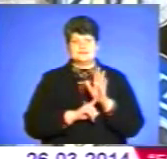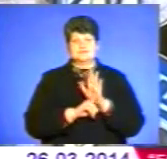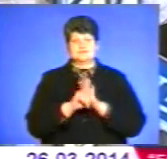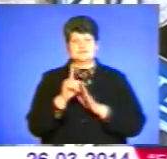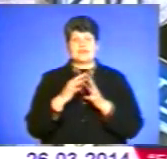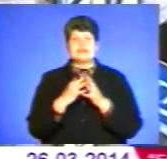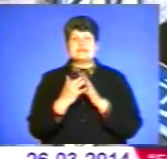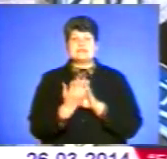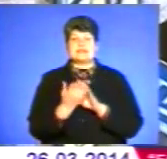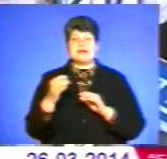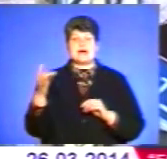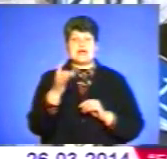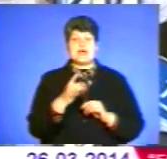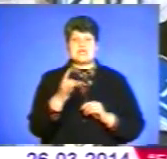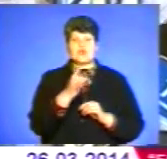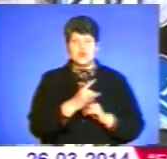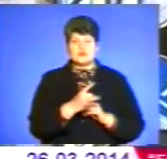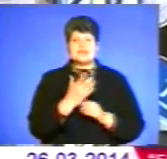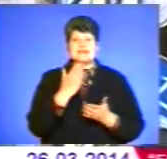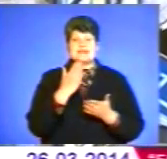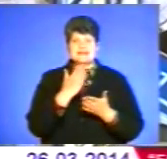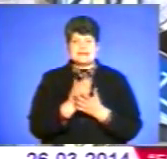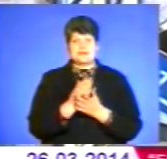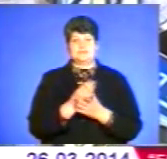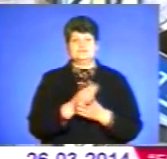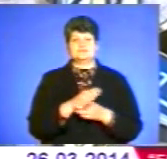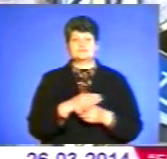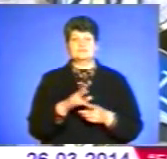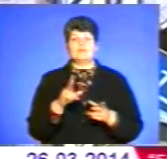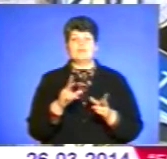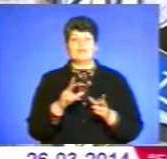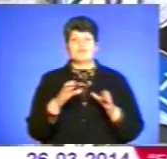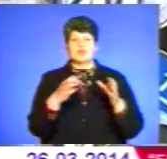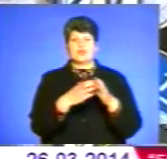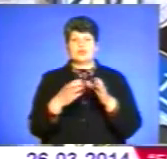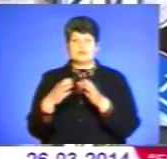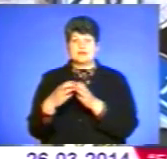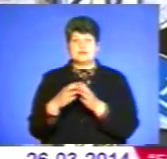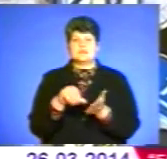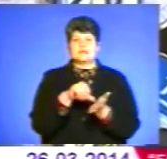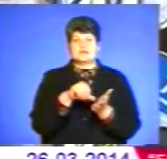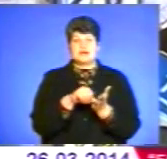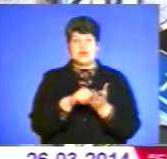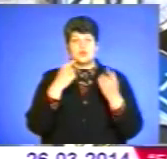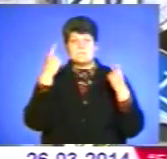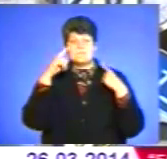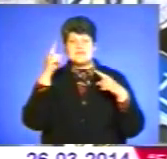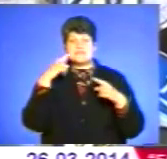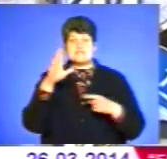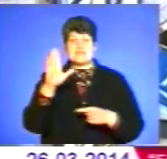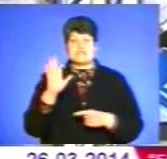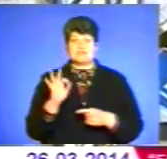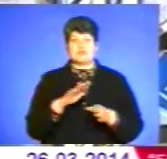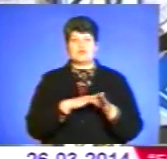сіл, з районів, тобто є певні номінації, де представляють мистецтво по виконанню